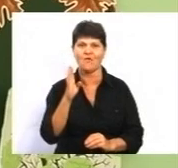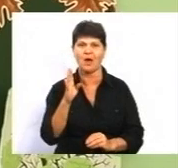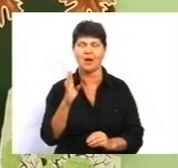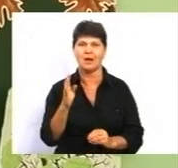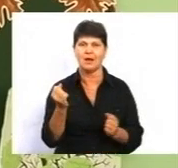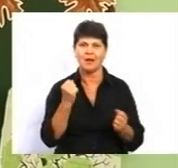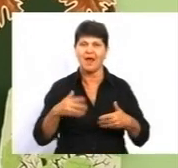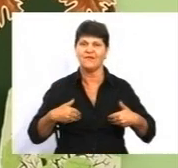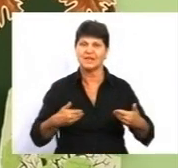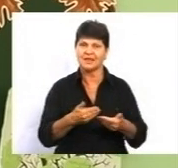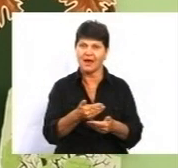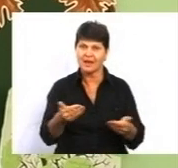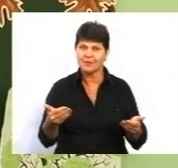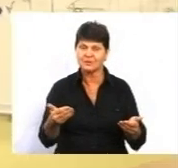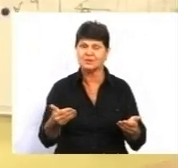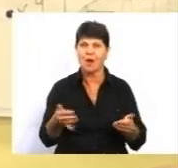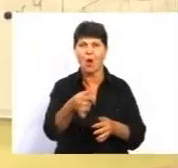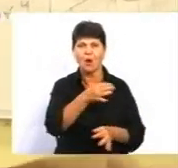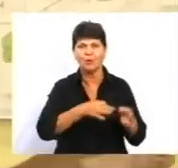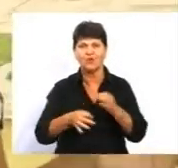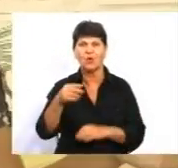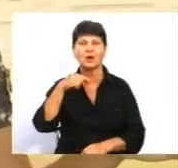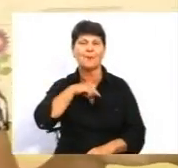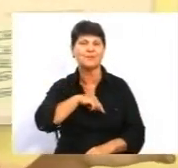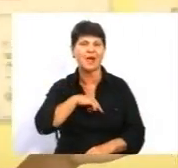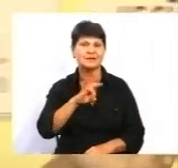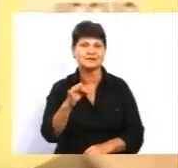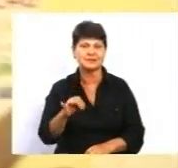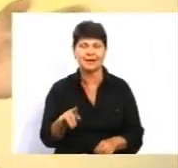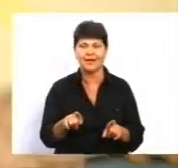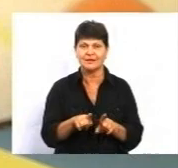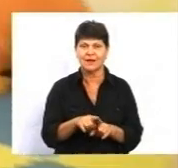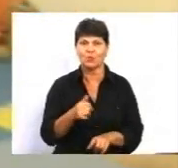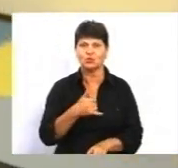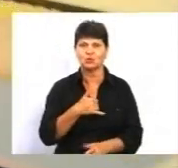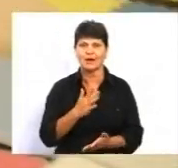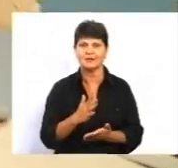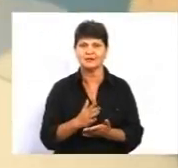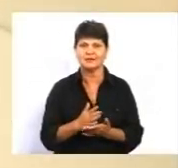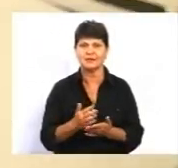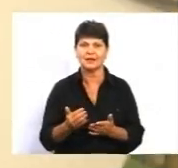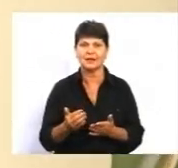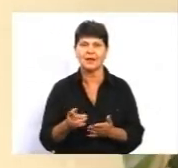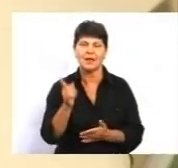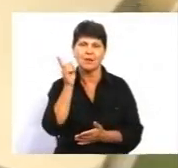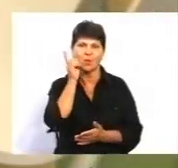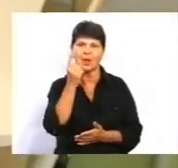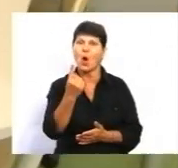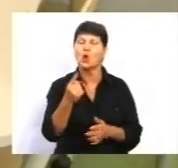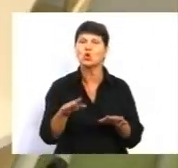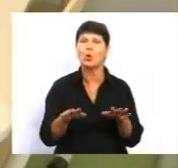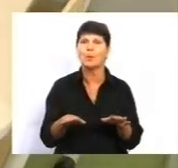вітаємося, обговорюємо свій настрій. Також в нас є нові мобільні одномісні парти.